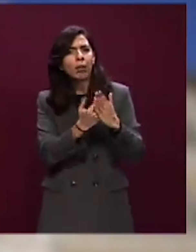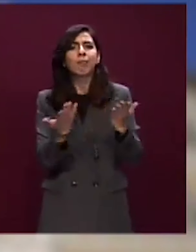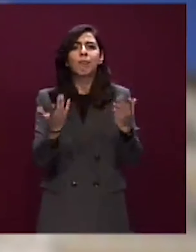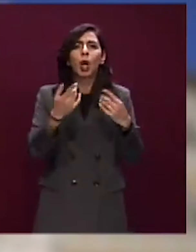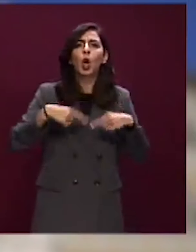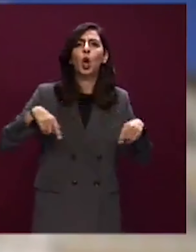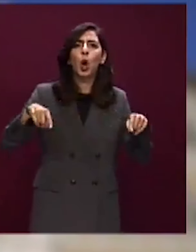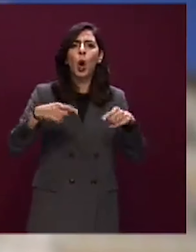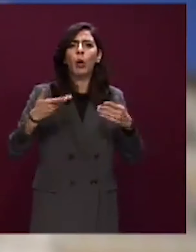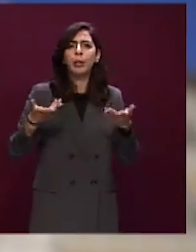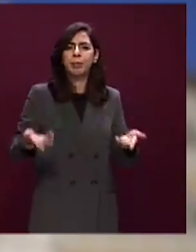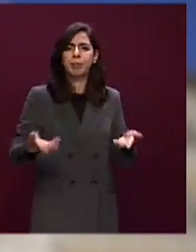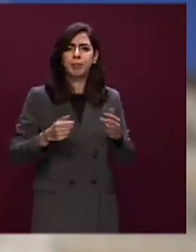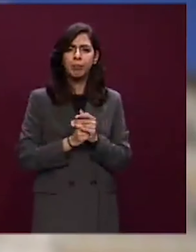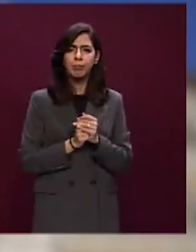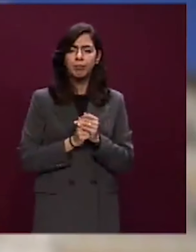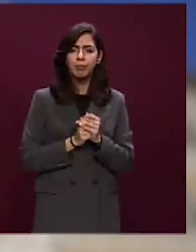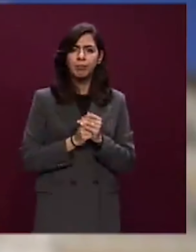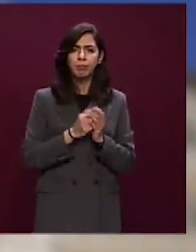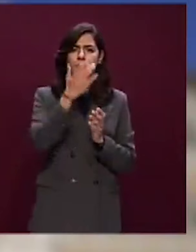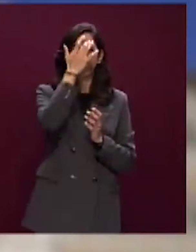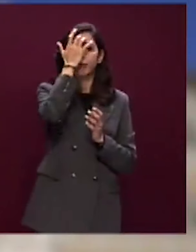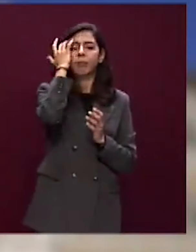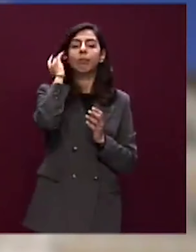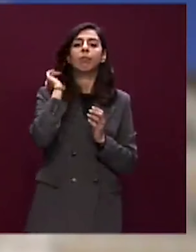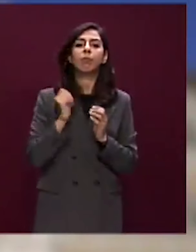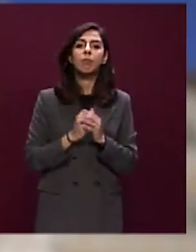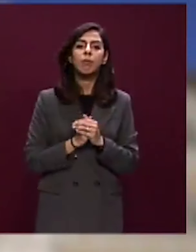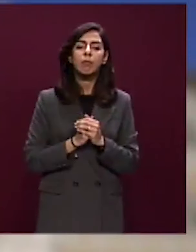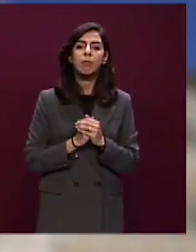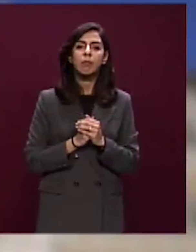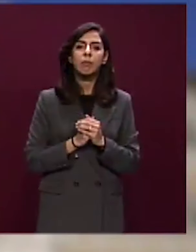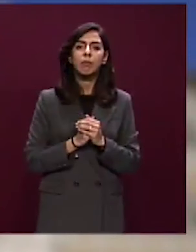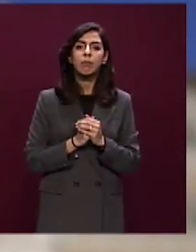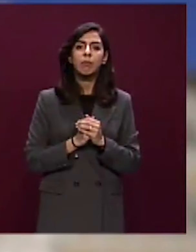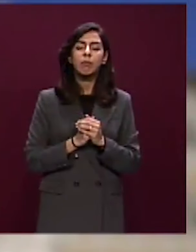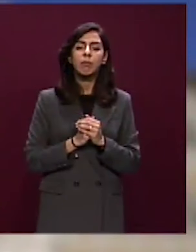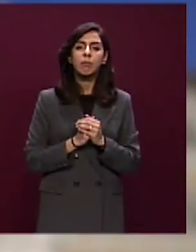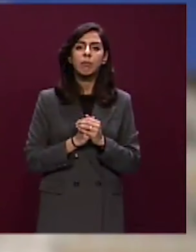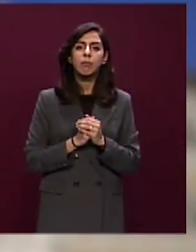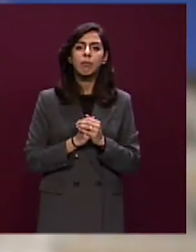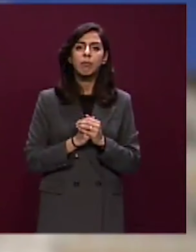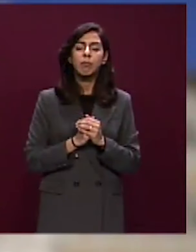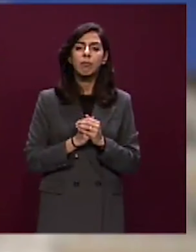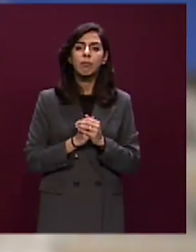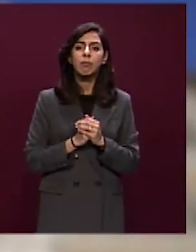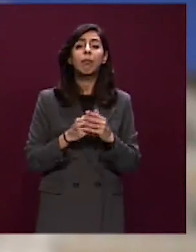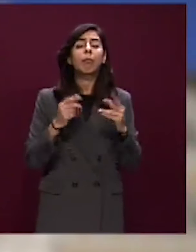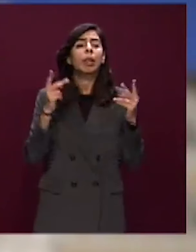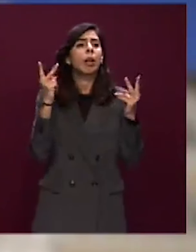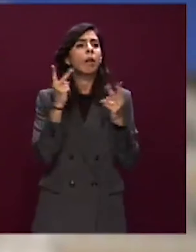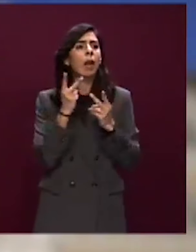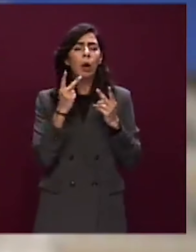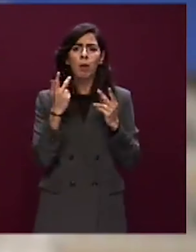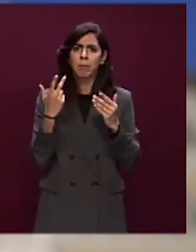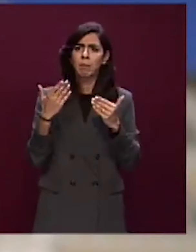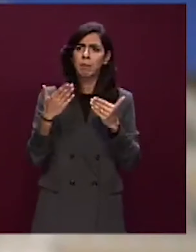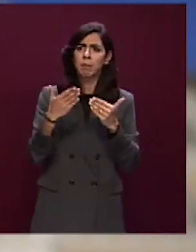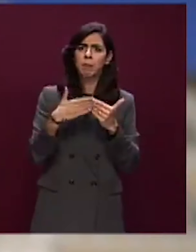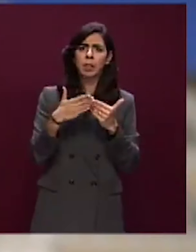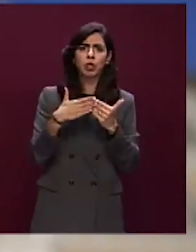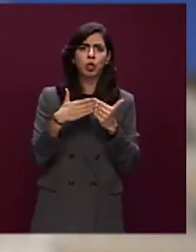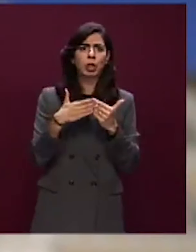non ho sentito la stessa attenzione e la stessa vicinanza della